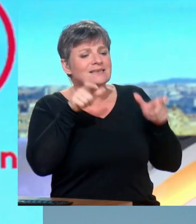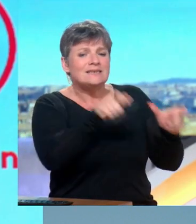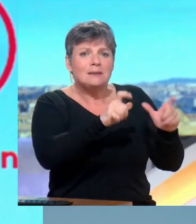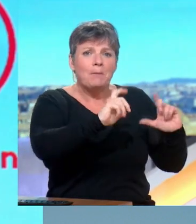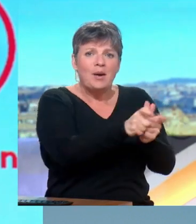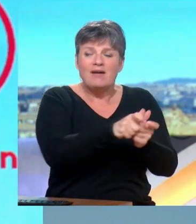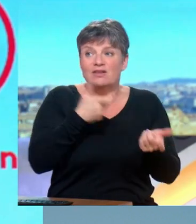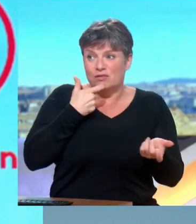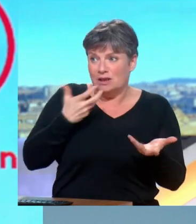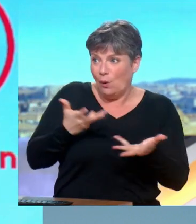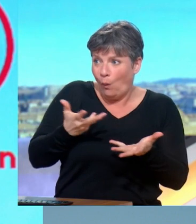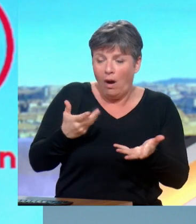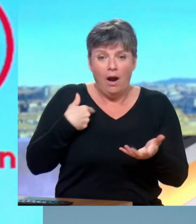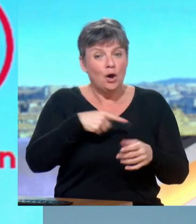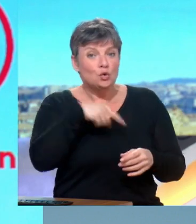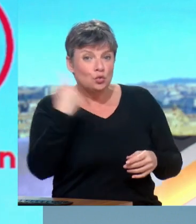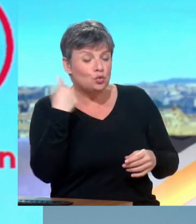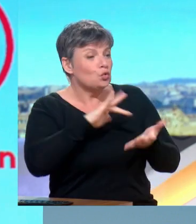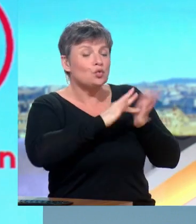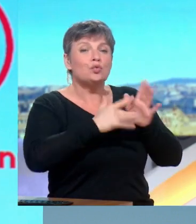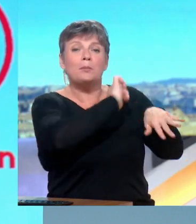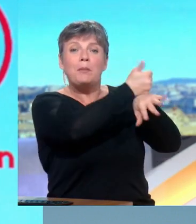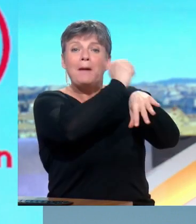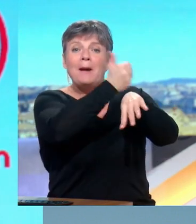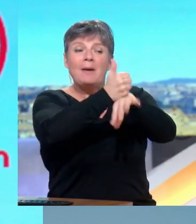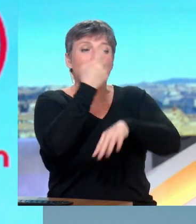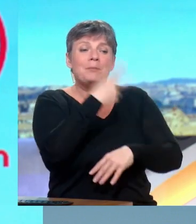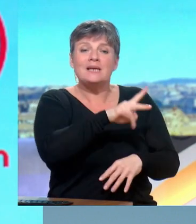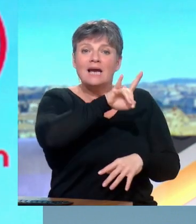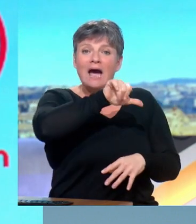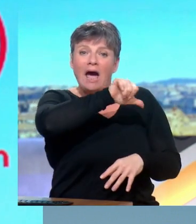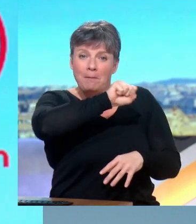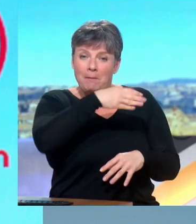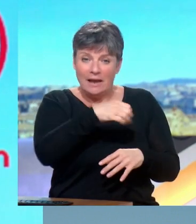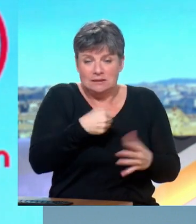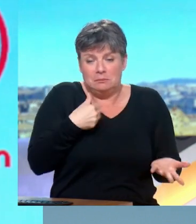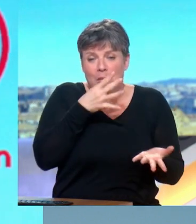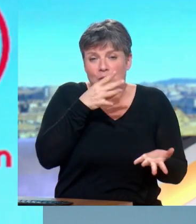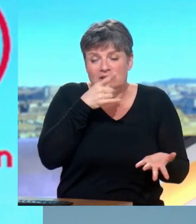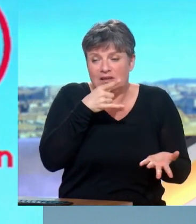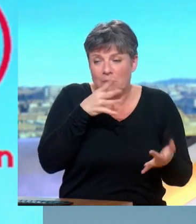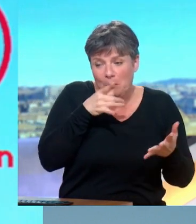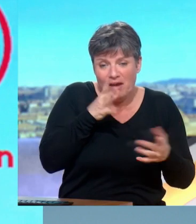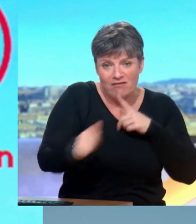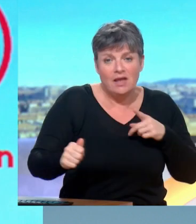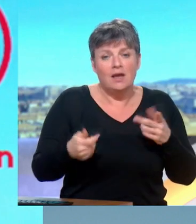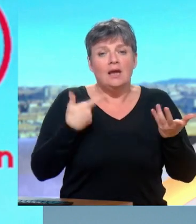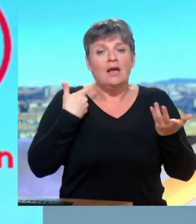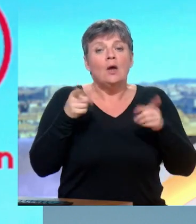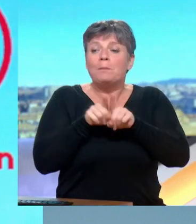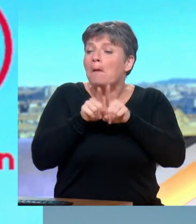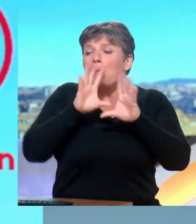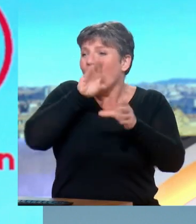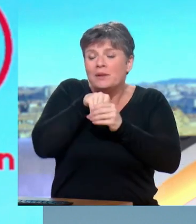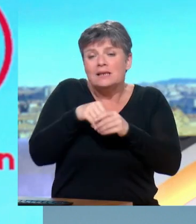neutraliser le Hamas ? Tuer tous les dirigeants du Hamas ? Non, ça n'est pas possible, ça ne se fera pas. Et puis, de toute manière, même si l'armée israélienne